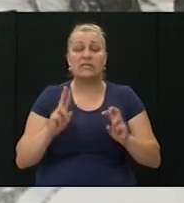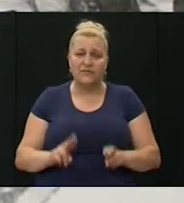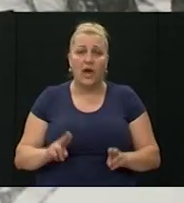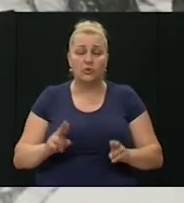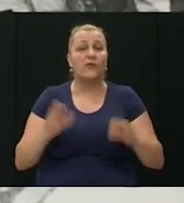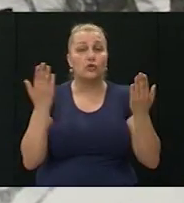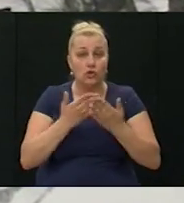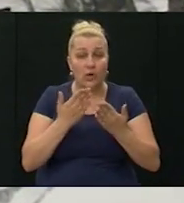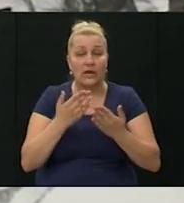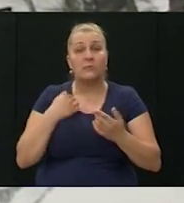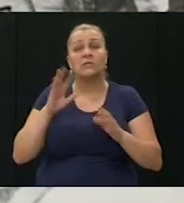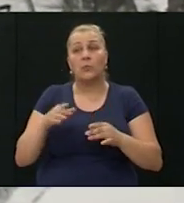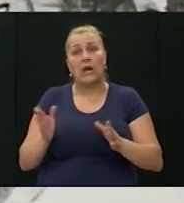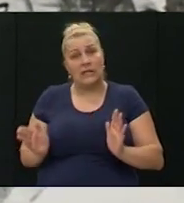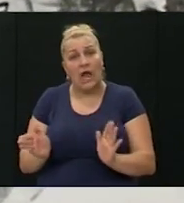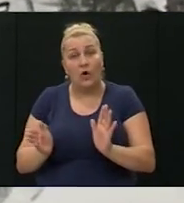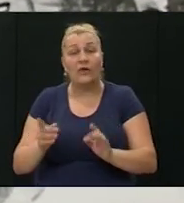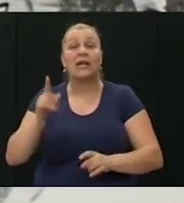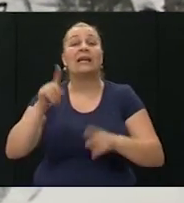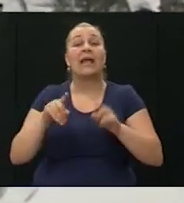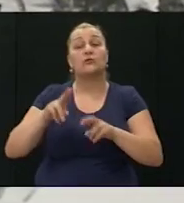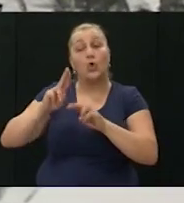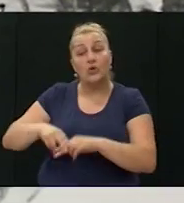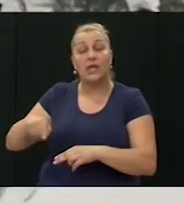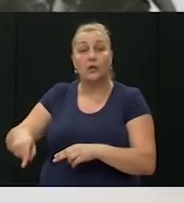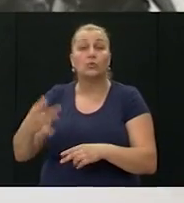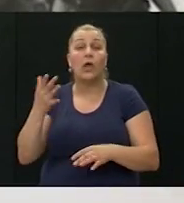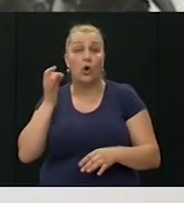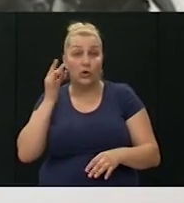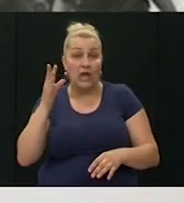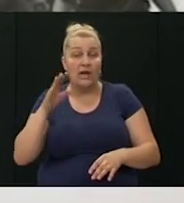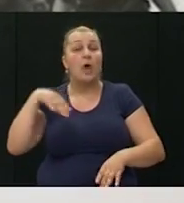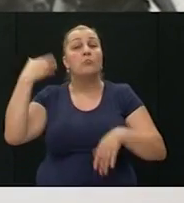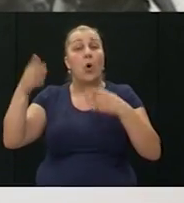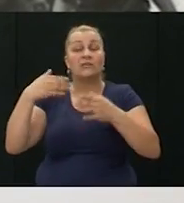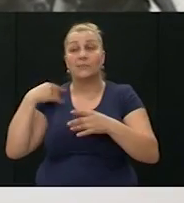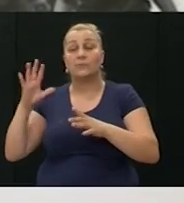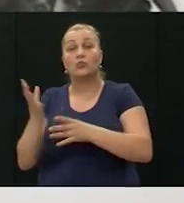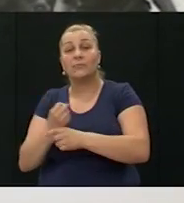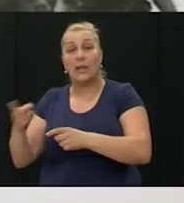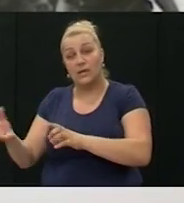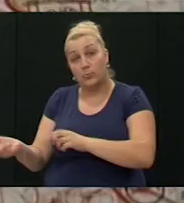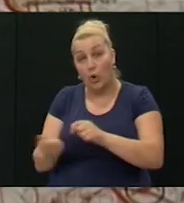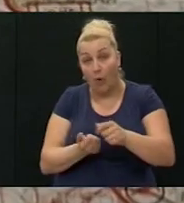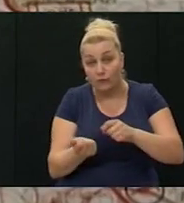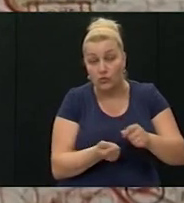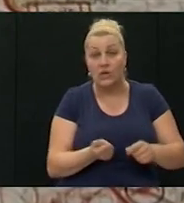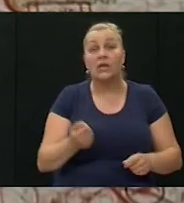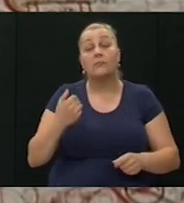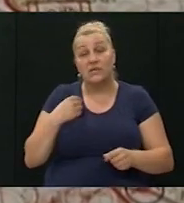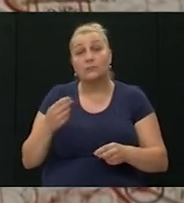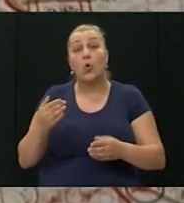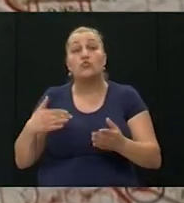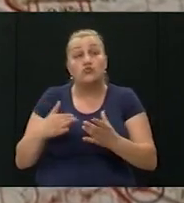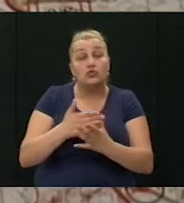šokirani, morali smo ih nagovarati, neki su i ostali tu par dana pa smo ih poslije uspjeli dovući, međutim, zaista mi smo ušli praktično